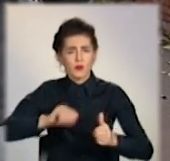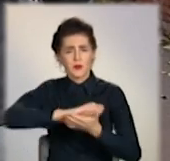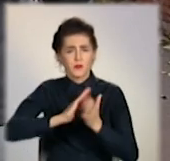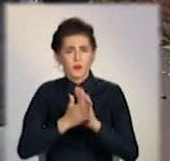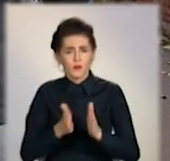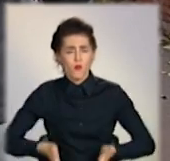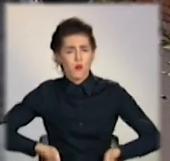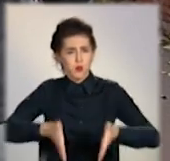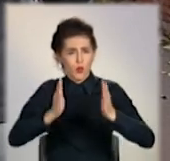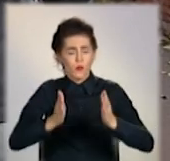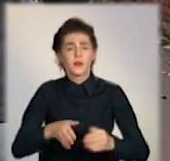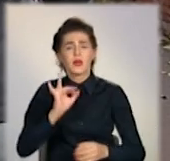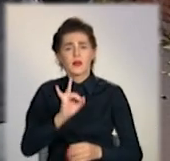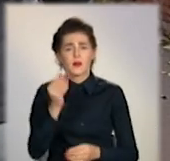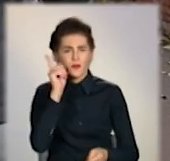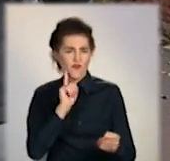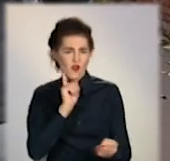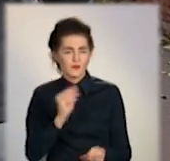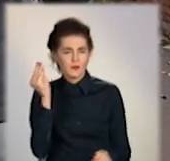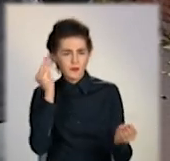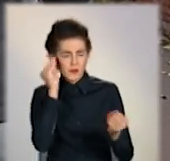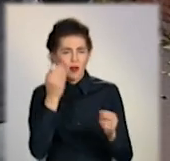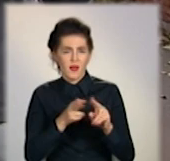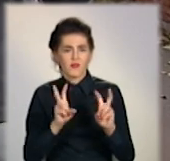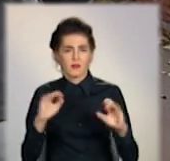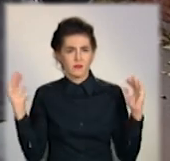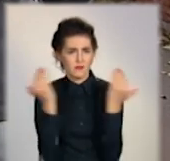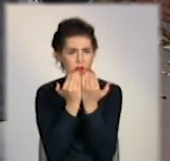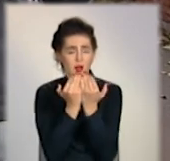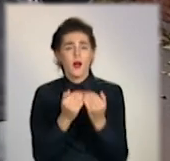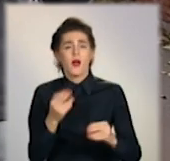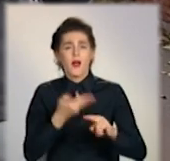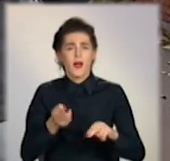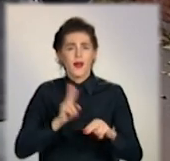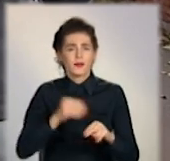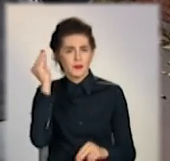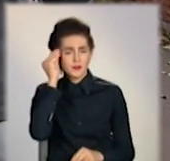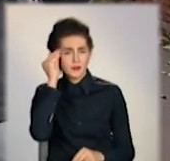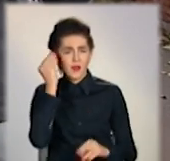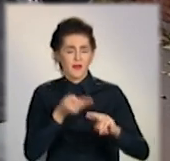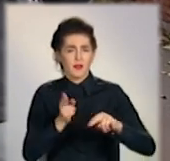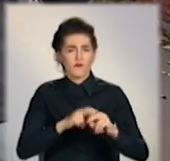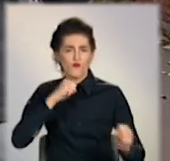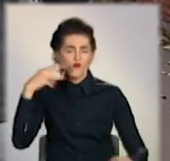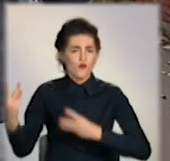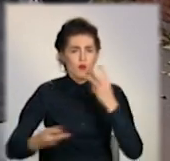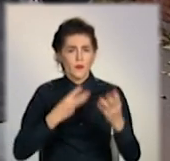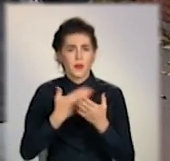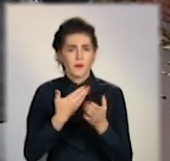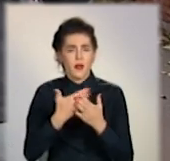проходів, також імітація замкнутого пространства, також імітація розгорання